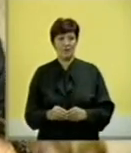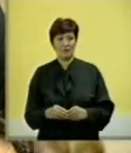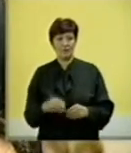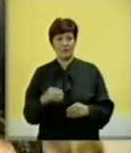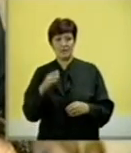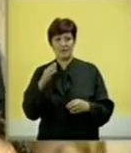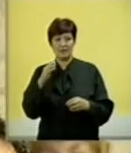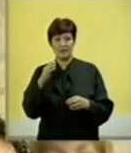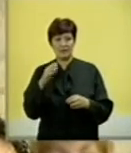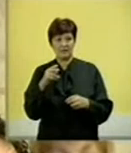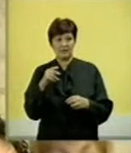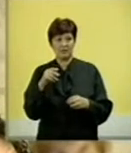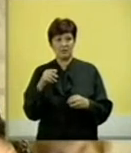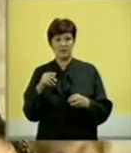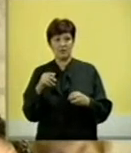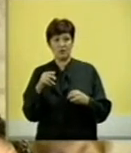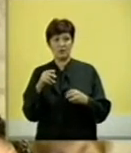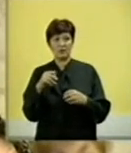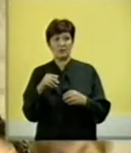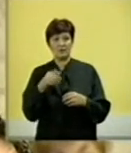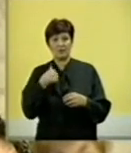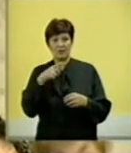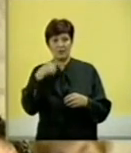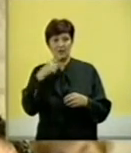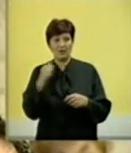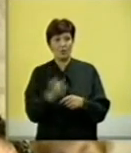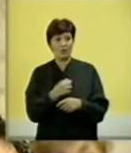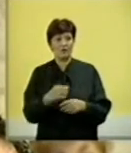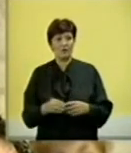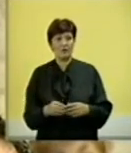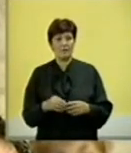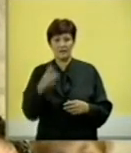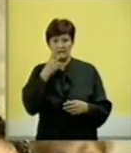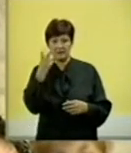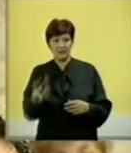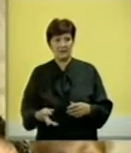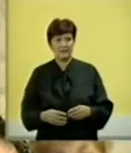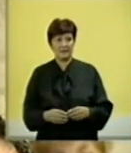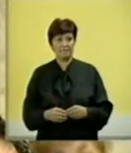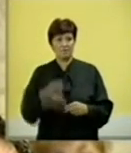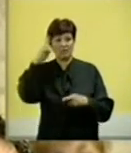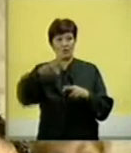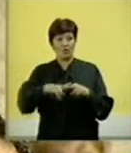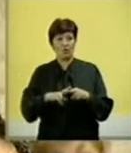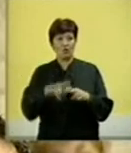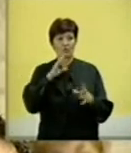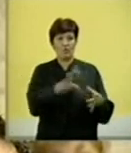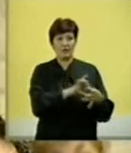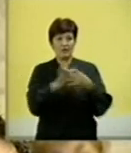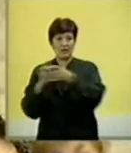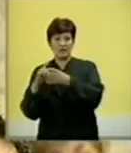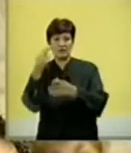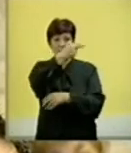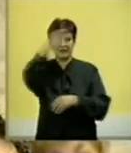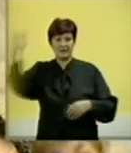U tom kontekstu ja bih rekao upravo i s aspekta odluke o tradicionalnim